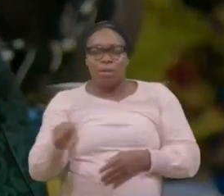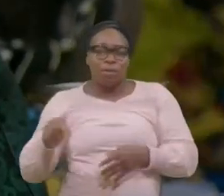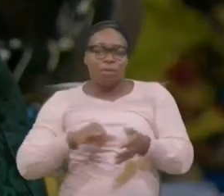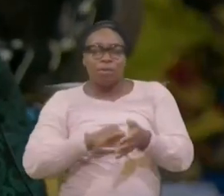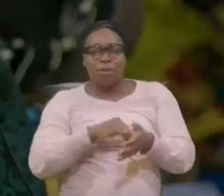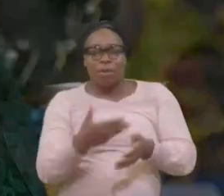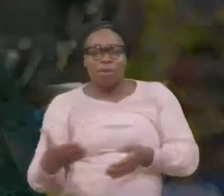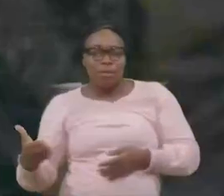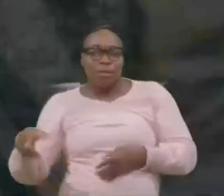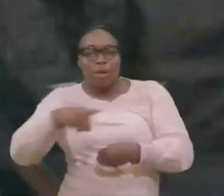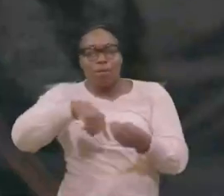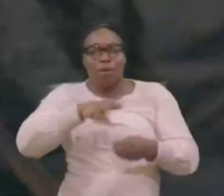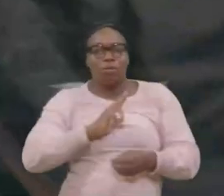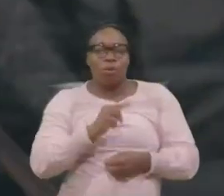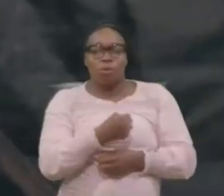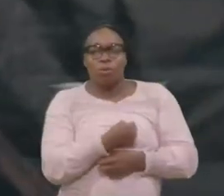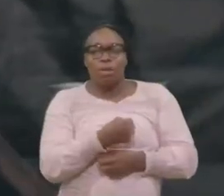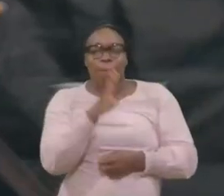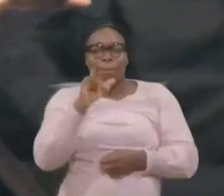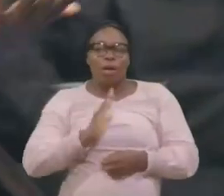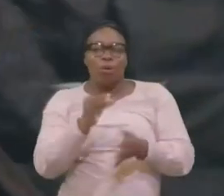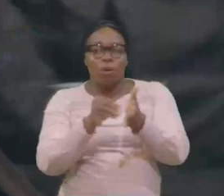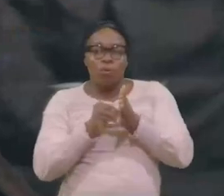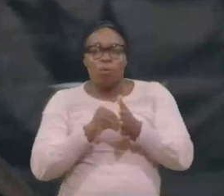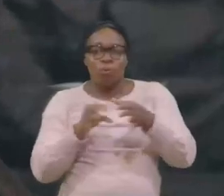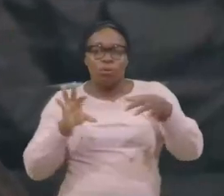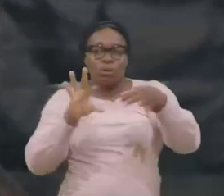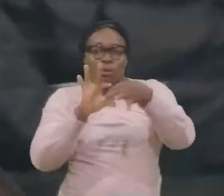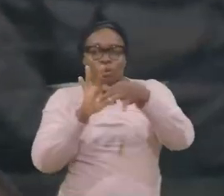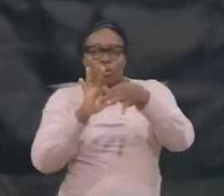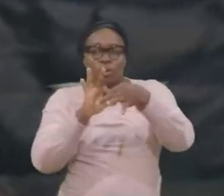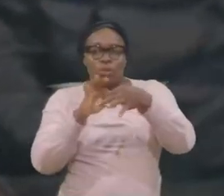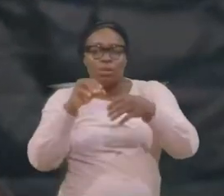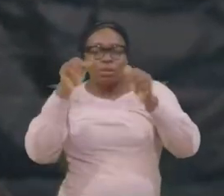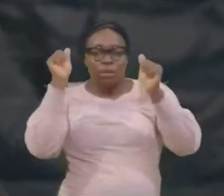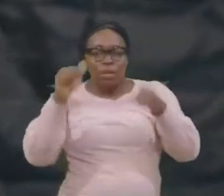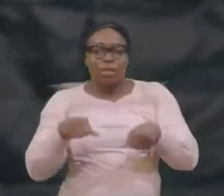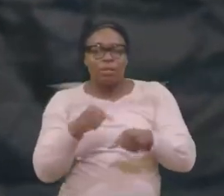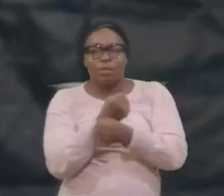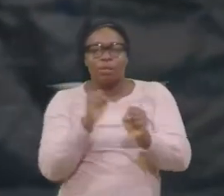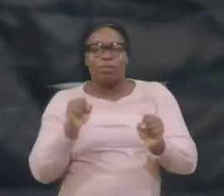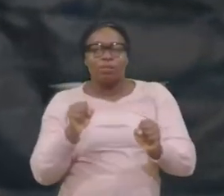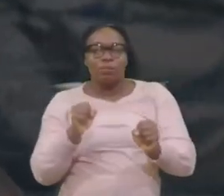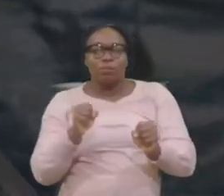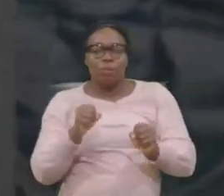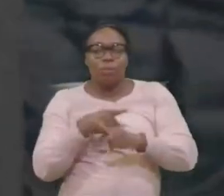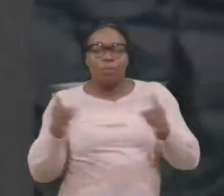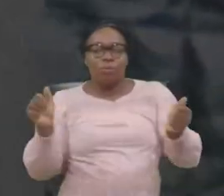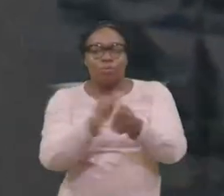Par notre force et nos connexions, Que cela pouvait sauver, Mais cela nous a ruinés.